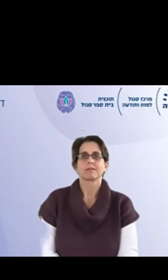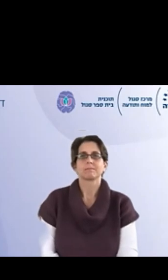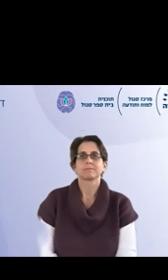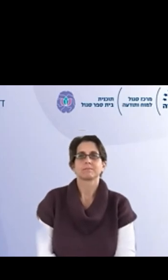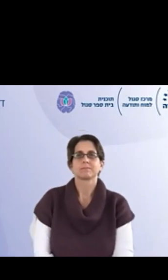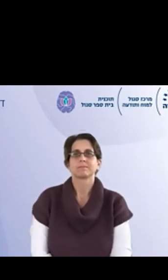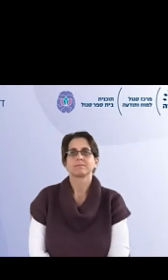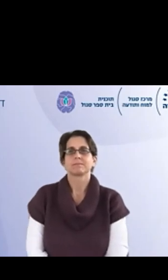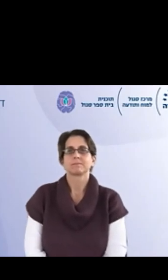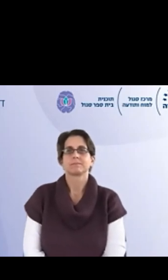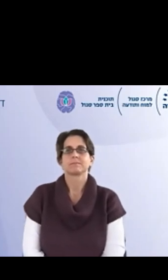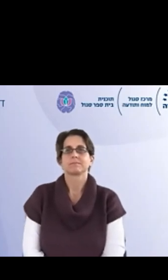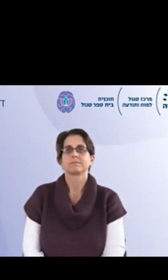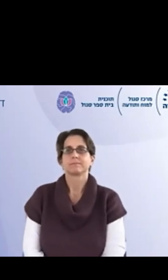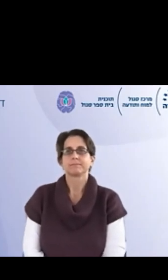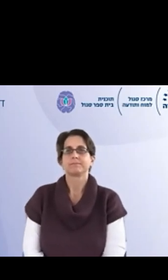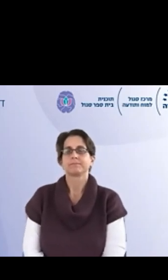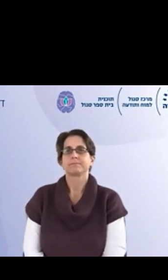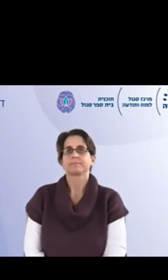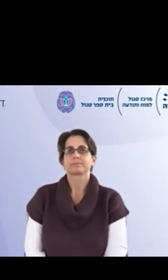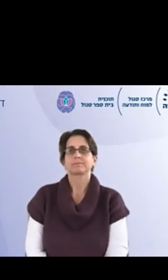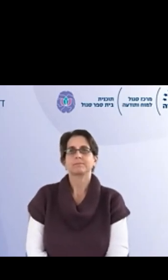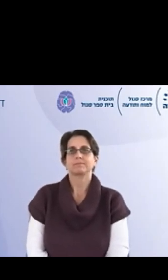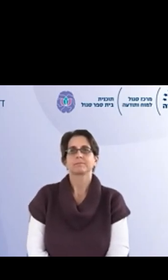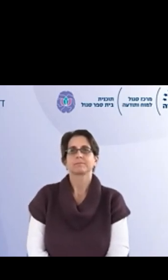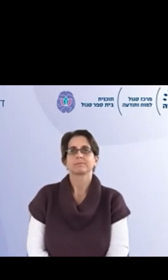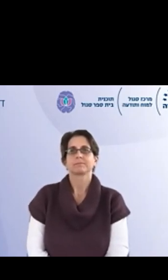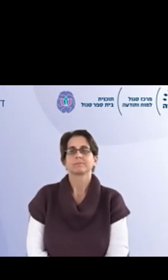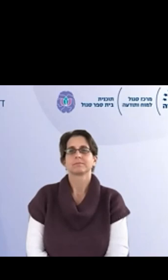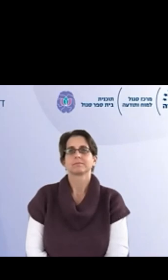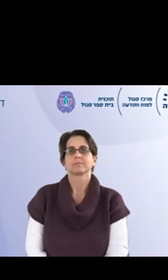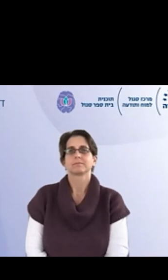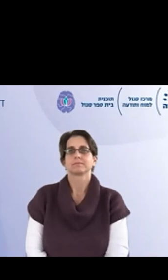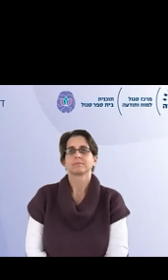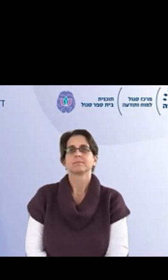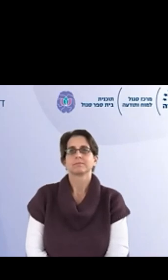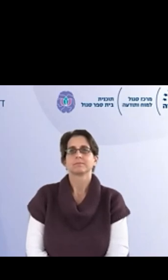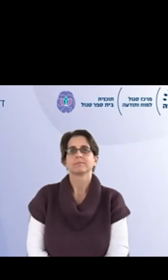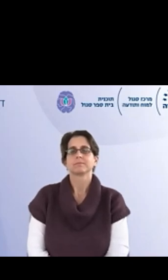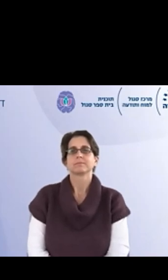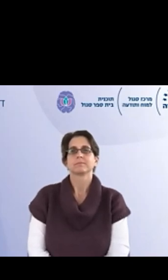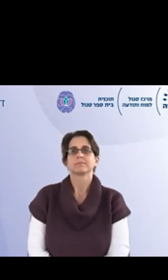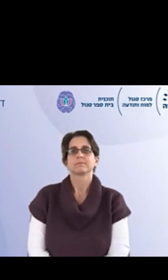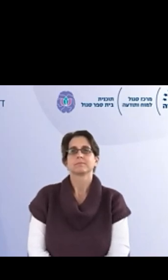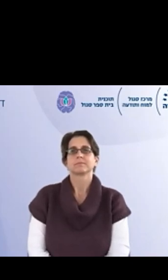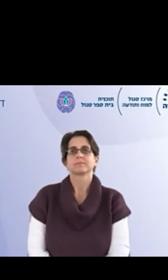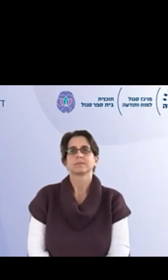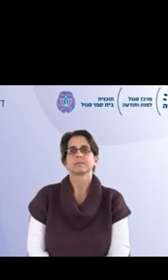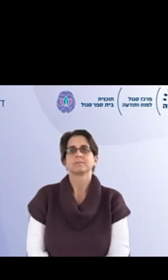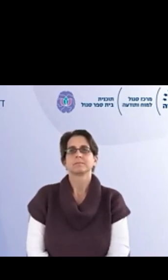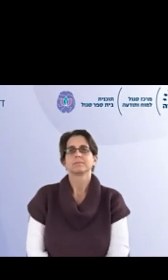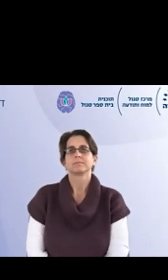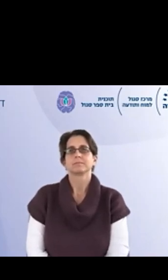שכבות, כי מאוד מאוד חשוב גם להתאים את הפעילות לגיל, פעילות של א' לא מתאימה לבב, וגם הפוך,